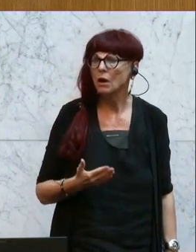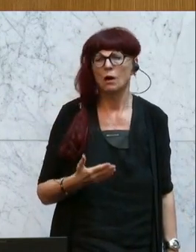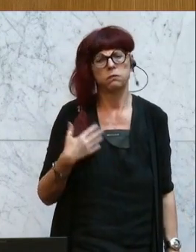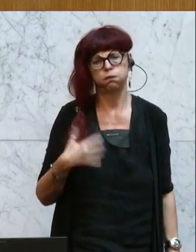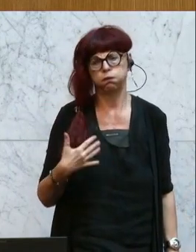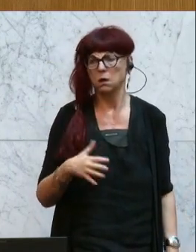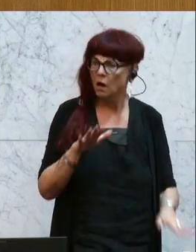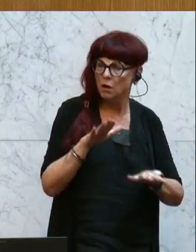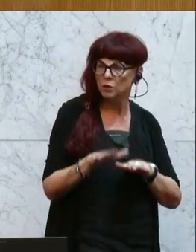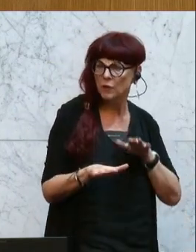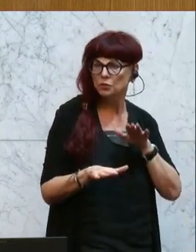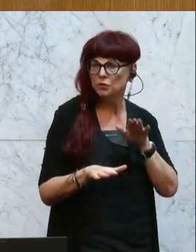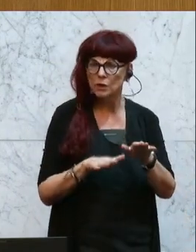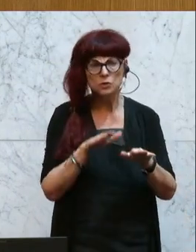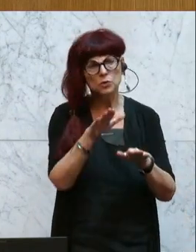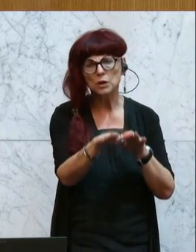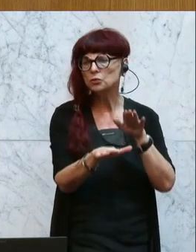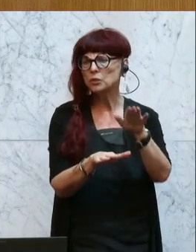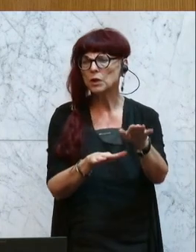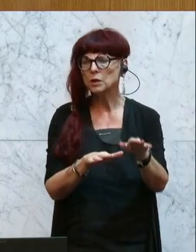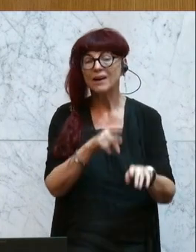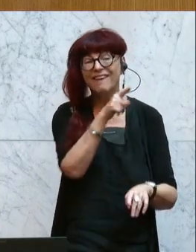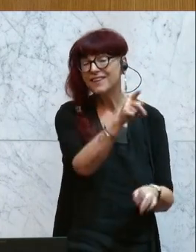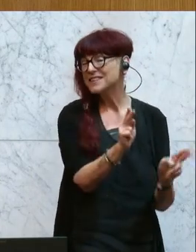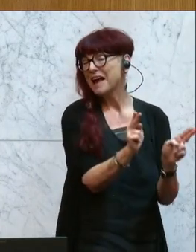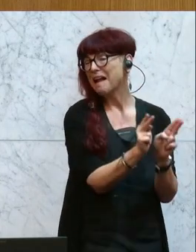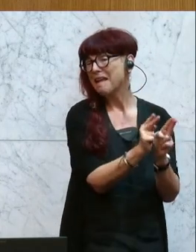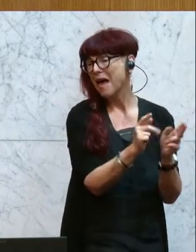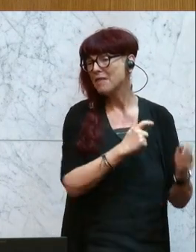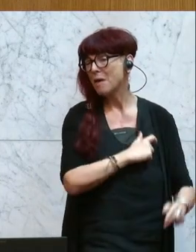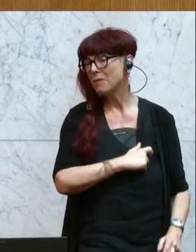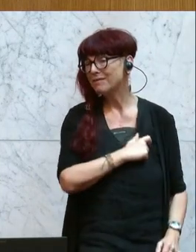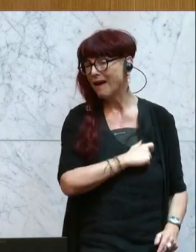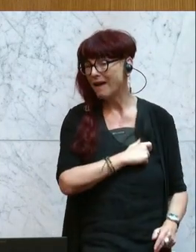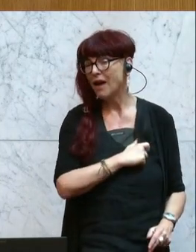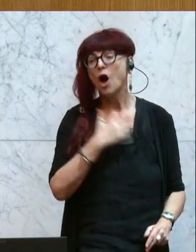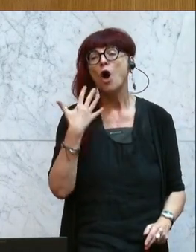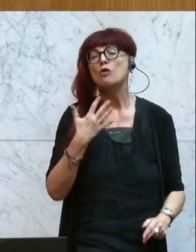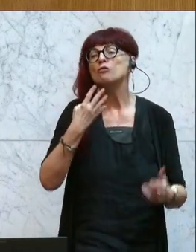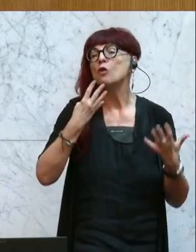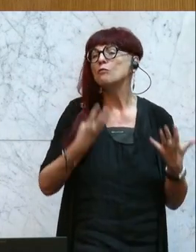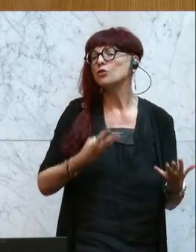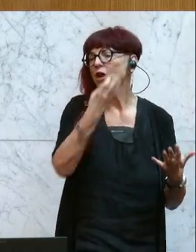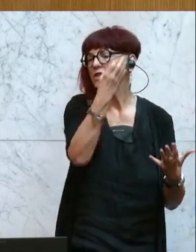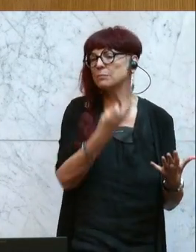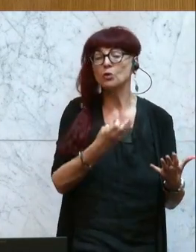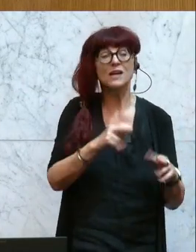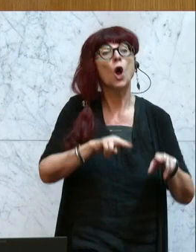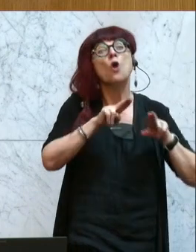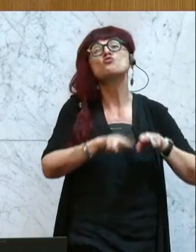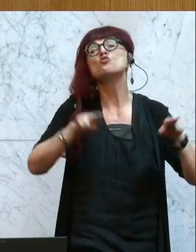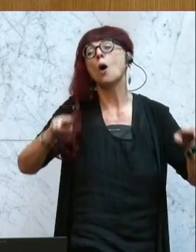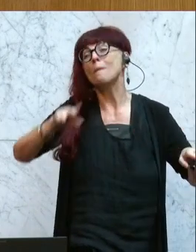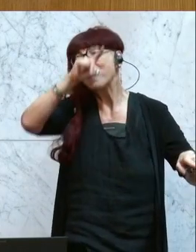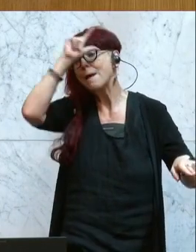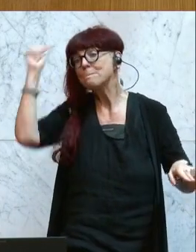Schritt für Schritt macht das diese Kleinstpartei. Die nehmen 95 Prozent der sogenannten normalen Menschen in diesem Land in